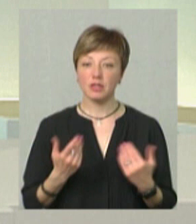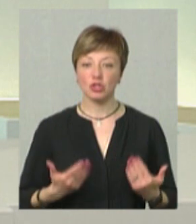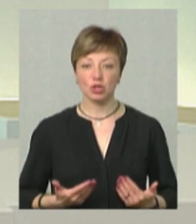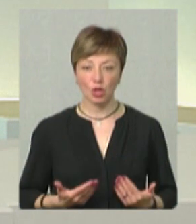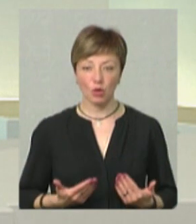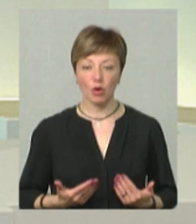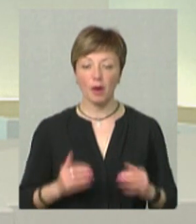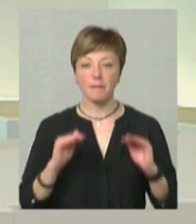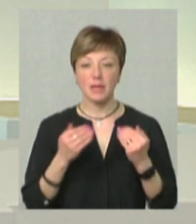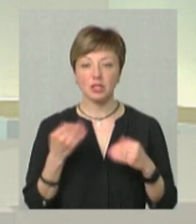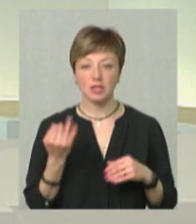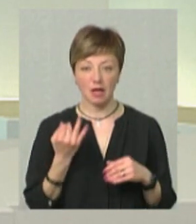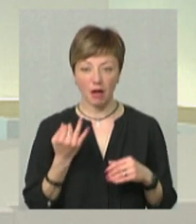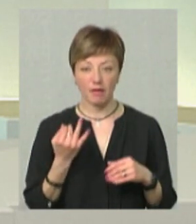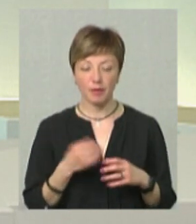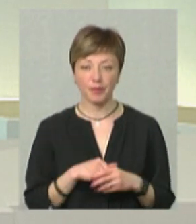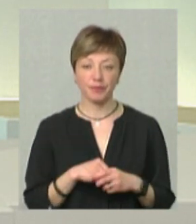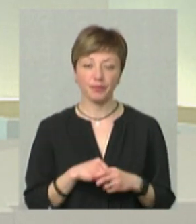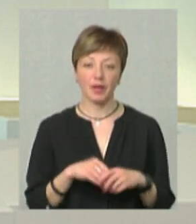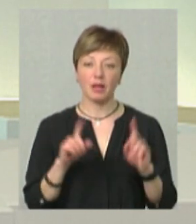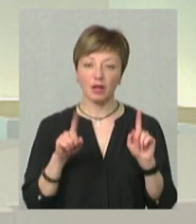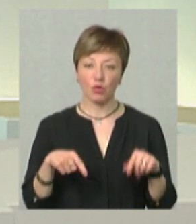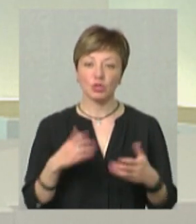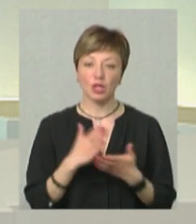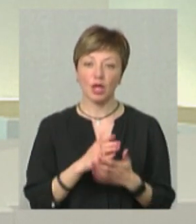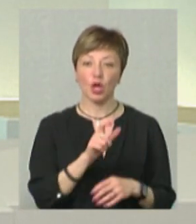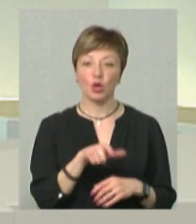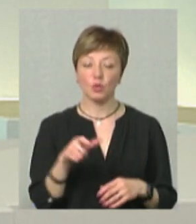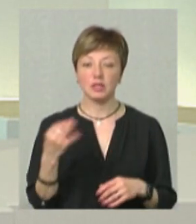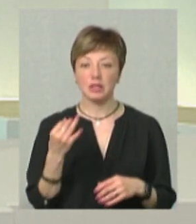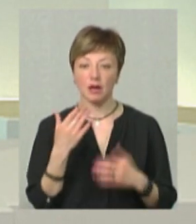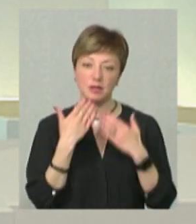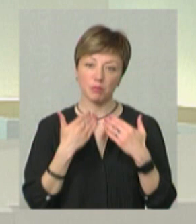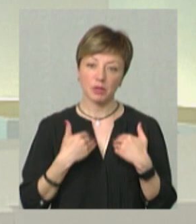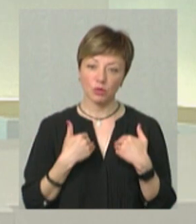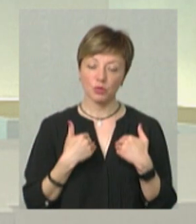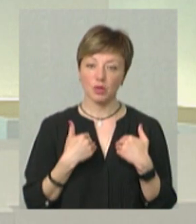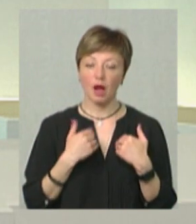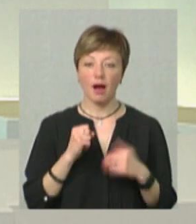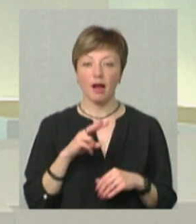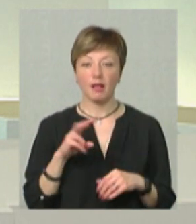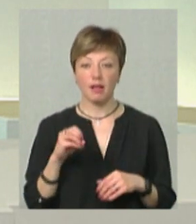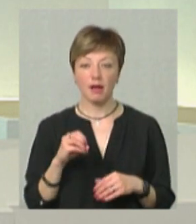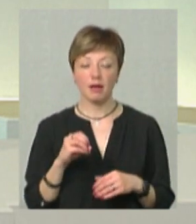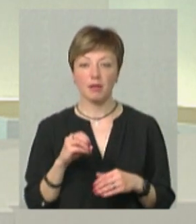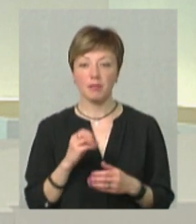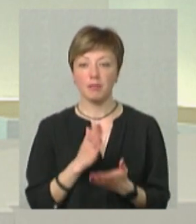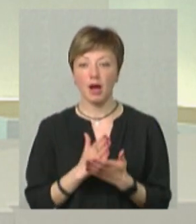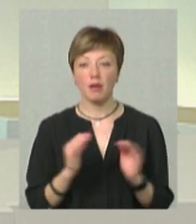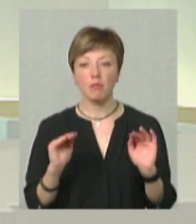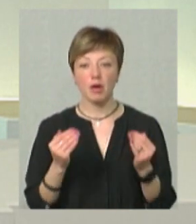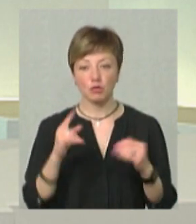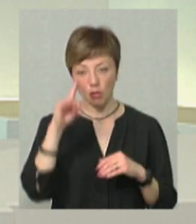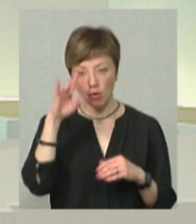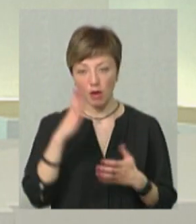менш цікаве, але також є люди, які цікавляться, запитують, але воно має меншу популярність.